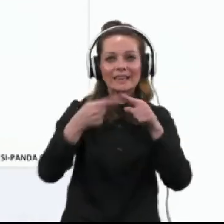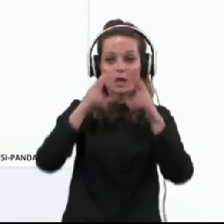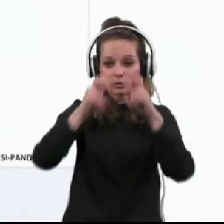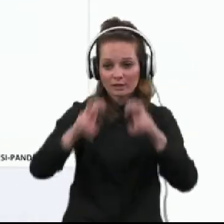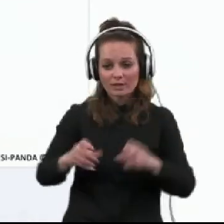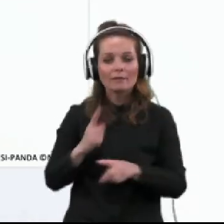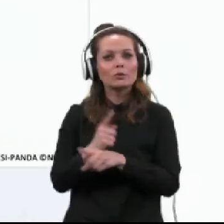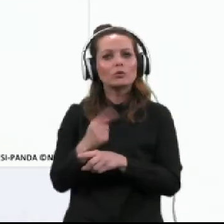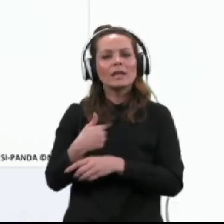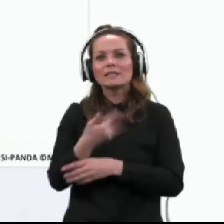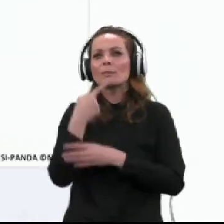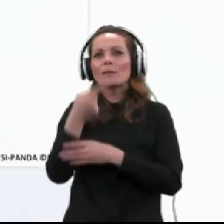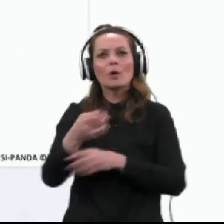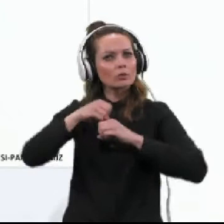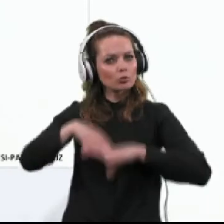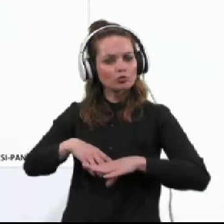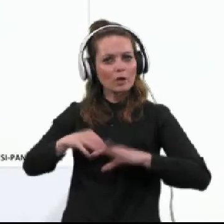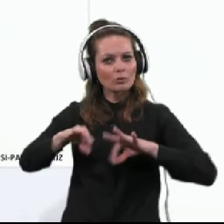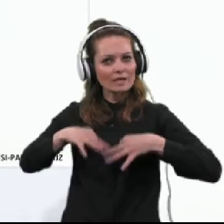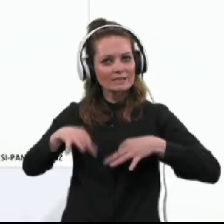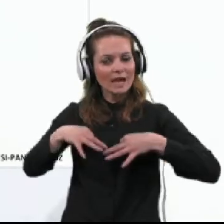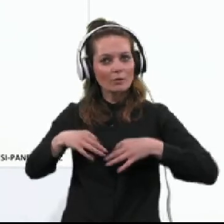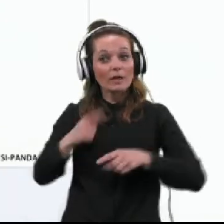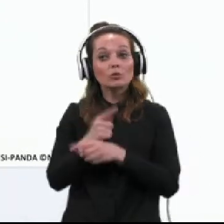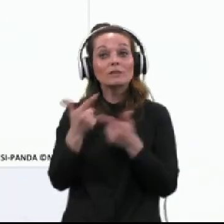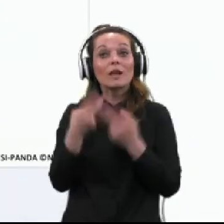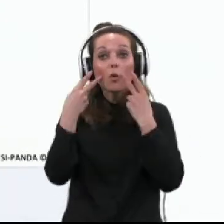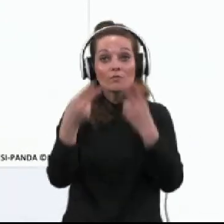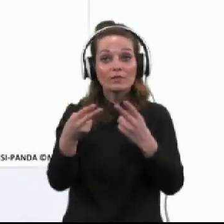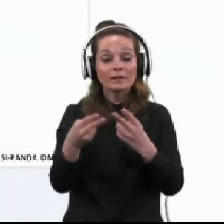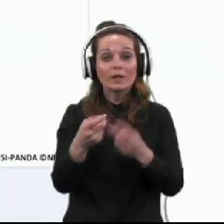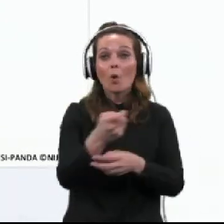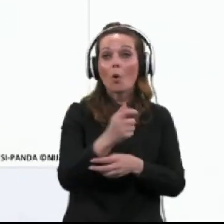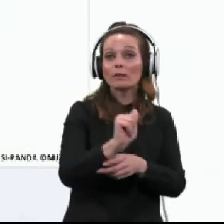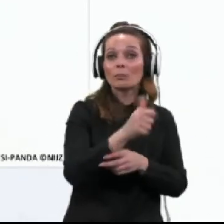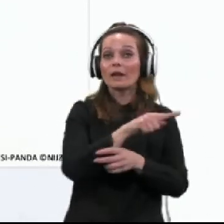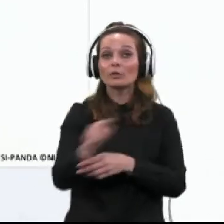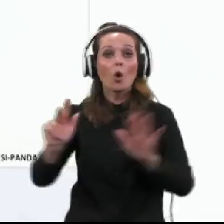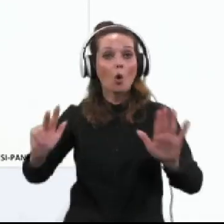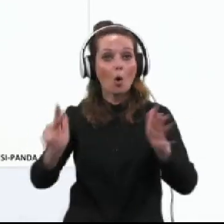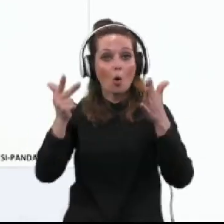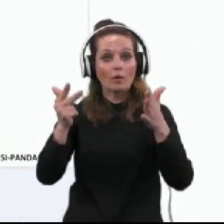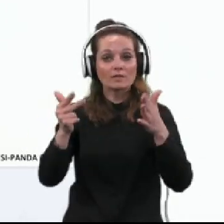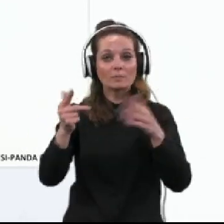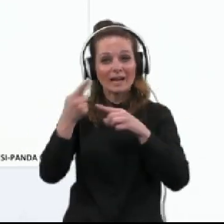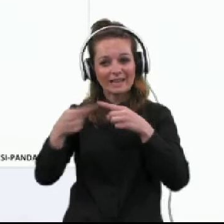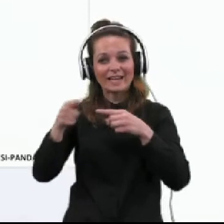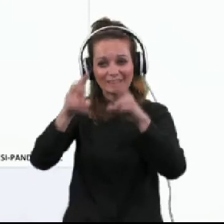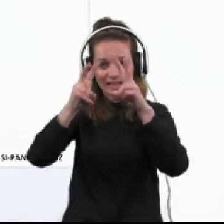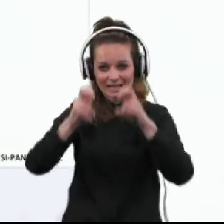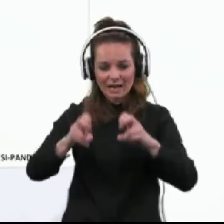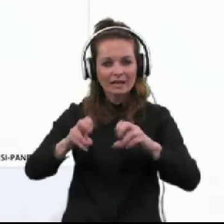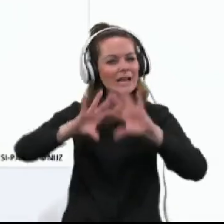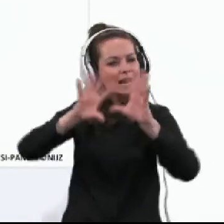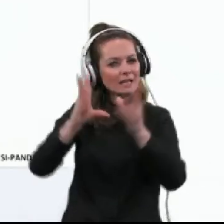Omenila sem duševno zdravje ali blagostanje, vidimo lahko, da se je od prvega do osmega vale duševno zdravje